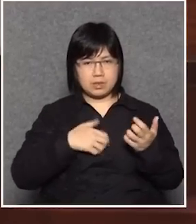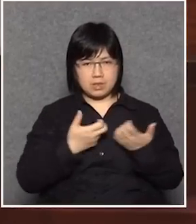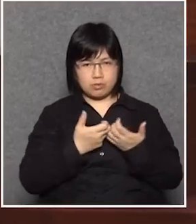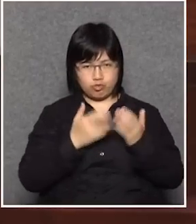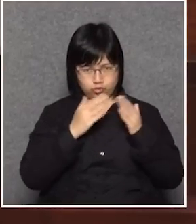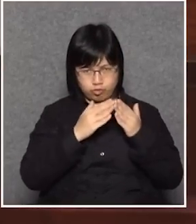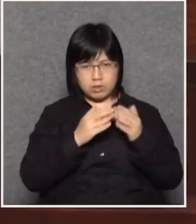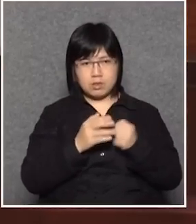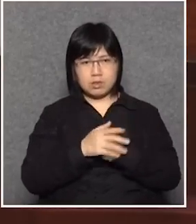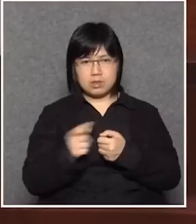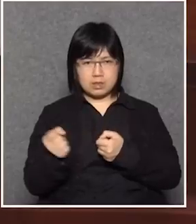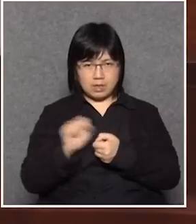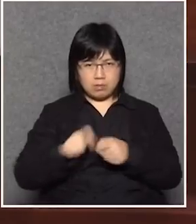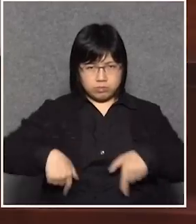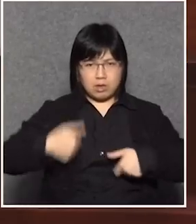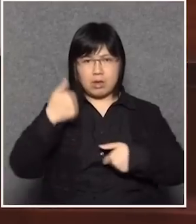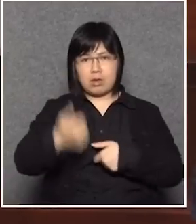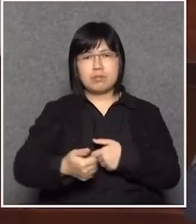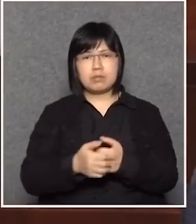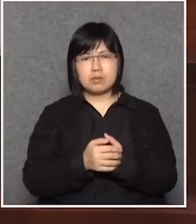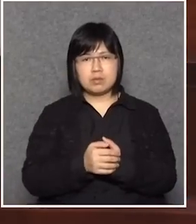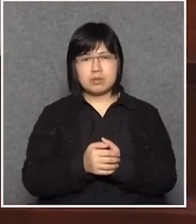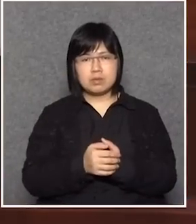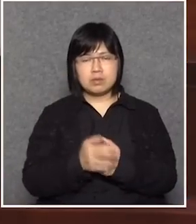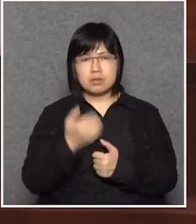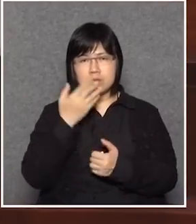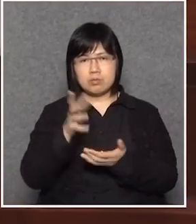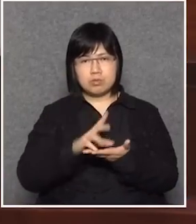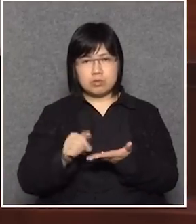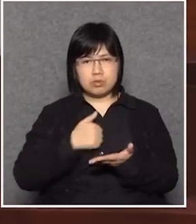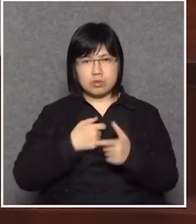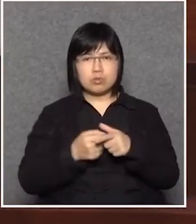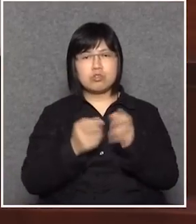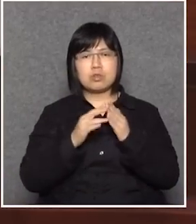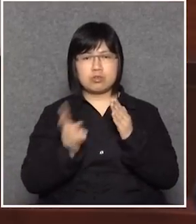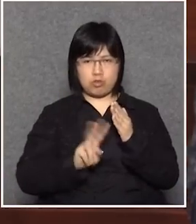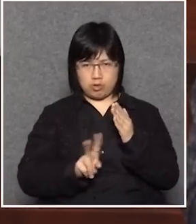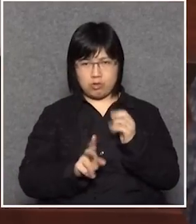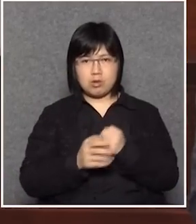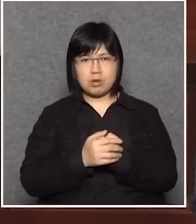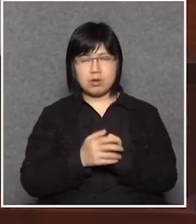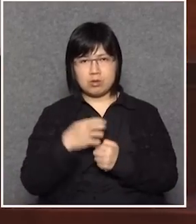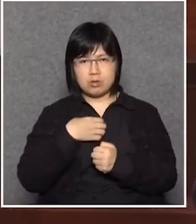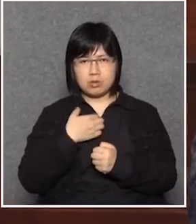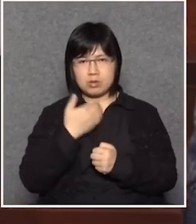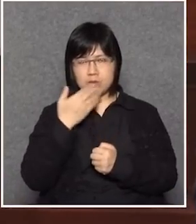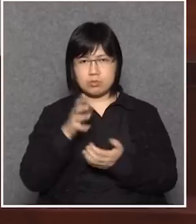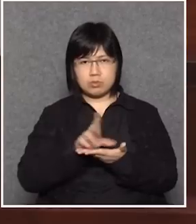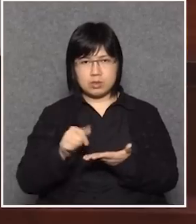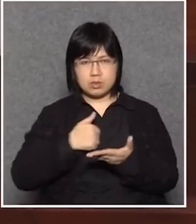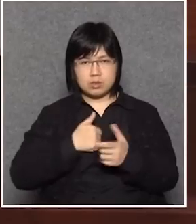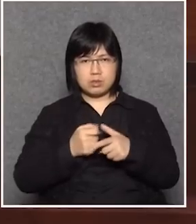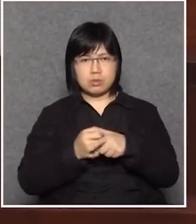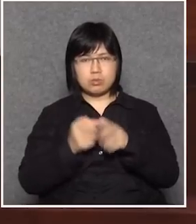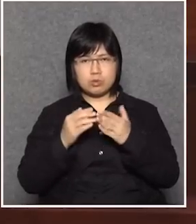增加開支吧申訴專員公署都是是吧我覺得申訴專員公署做得不夠好是